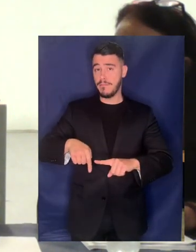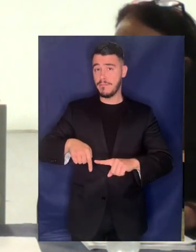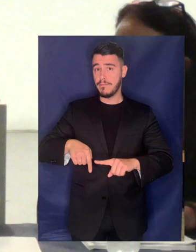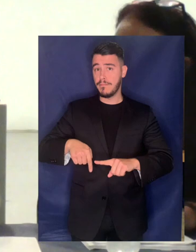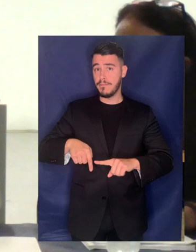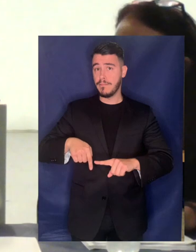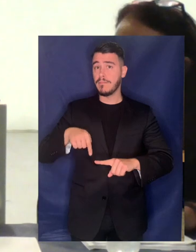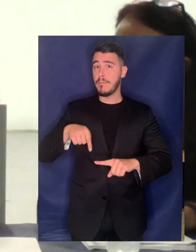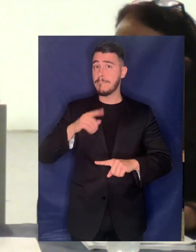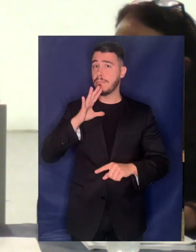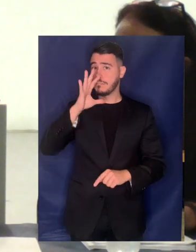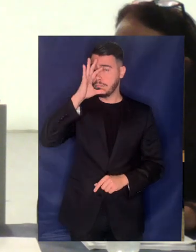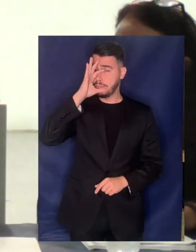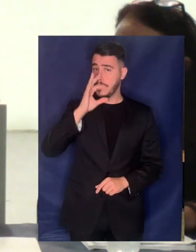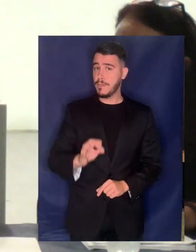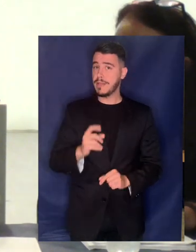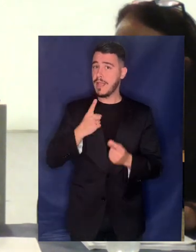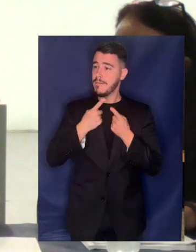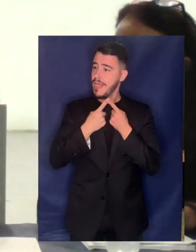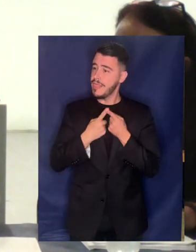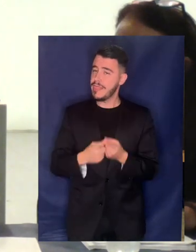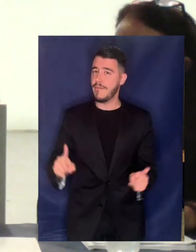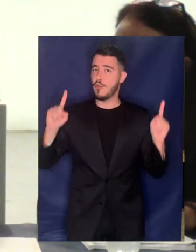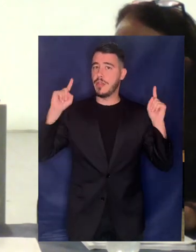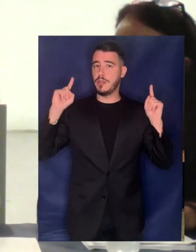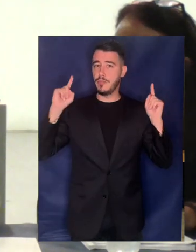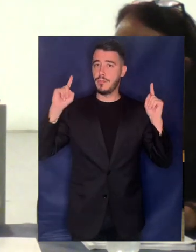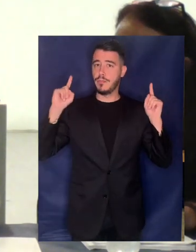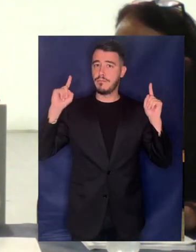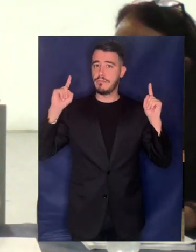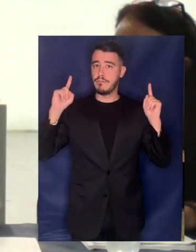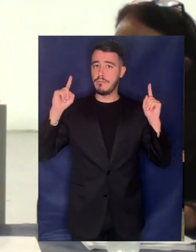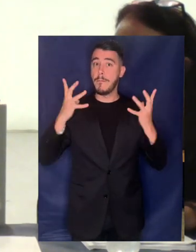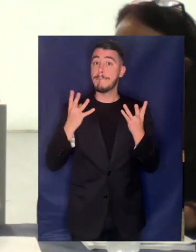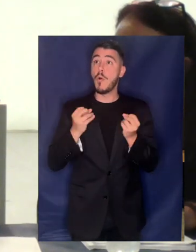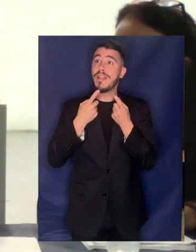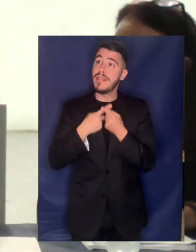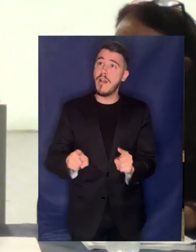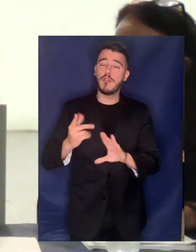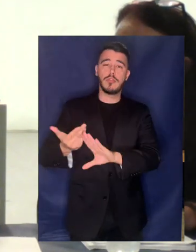κάπου αλλού είναι σίγουρα τελώς διαφορετικά τα πράγματα